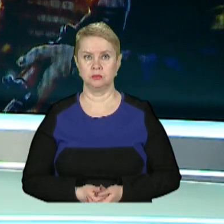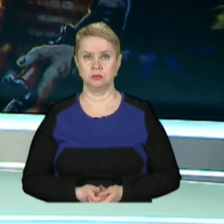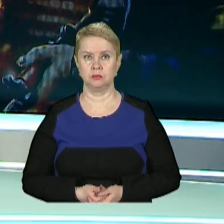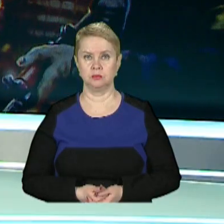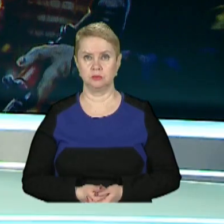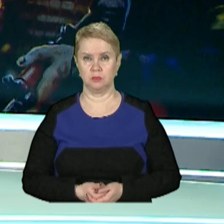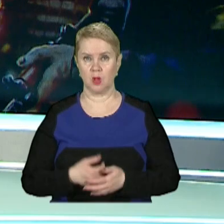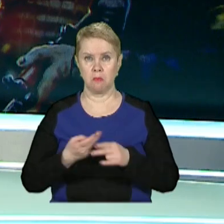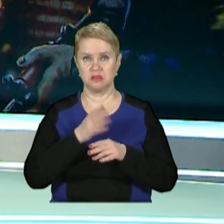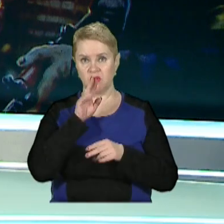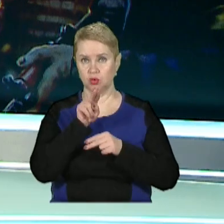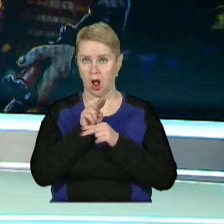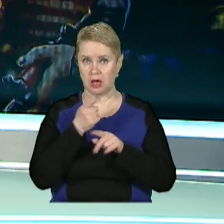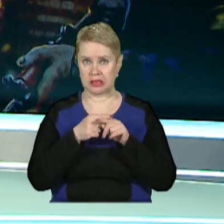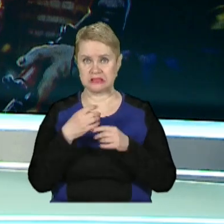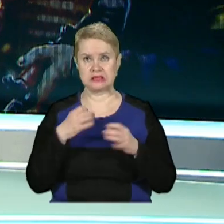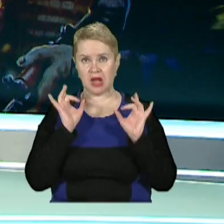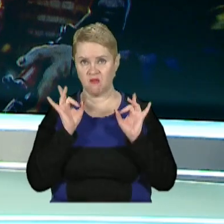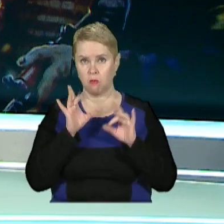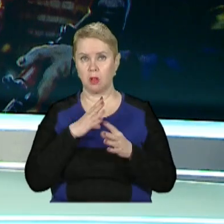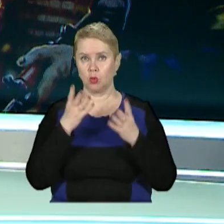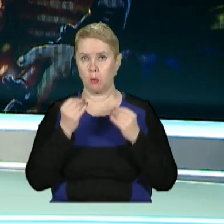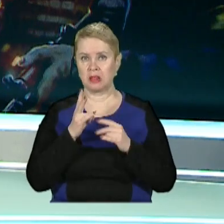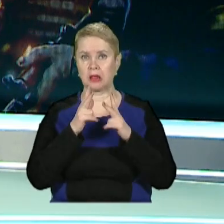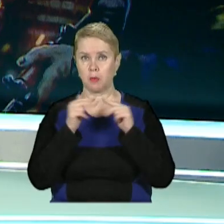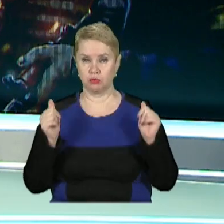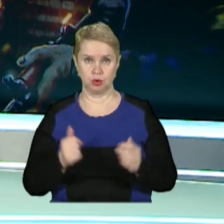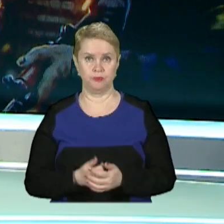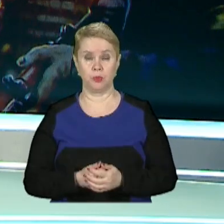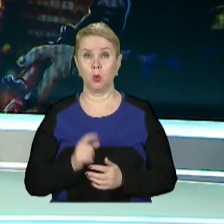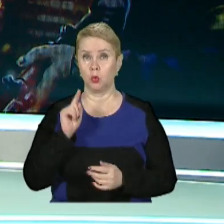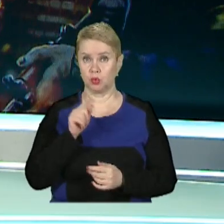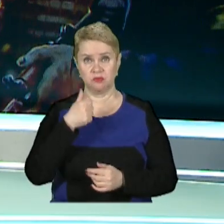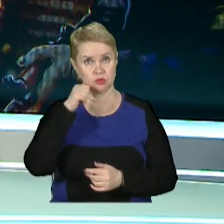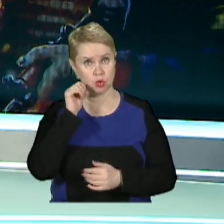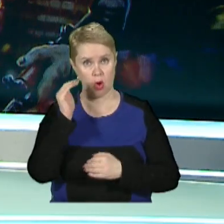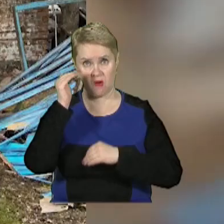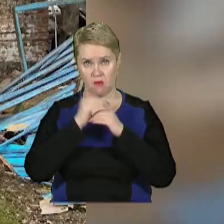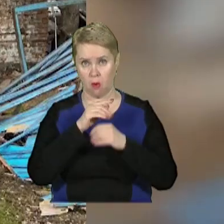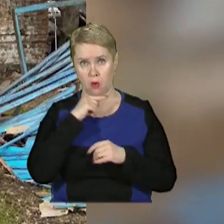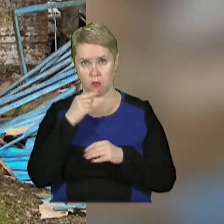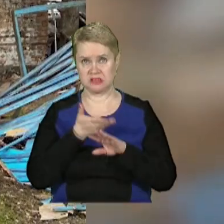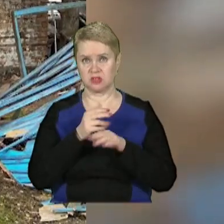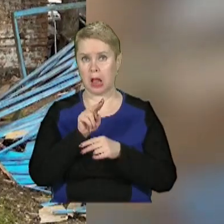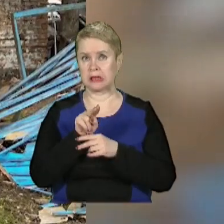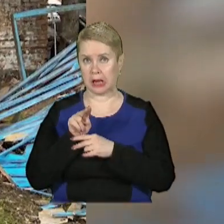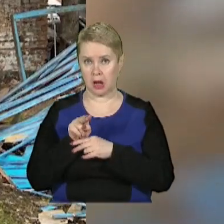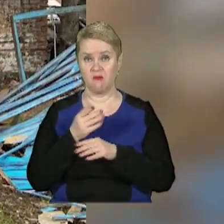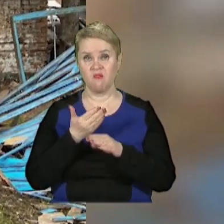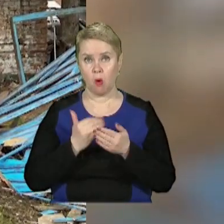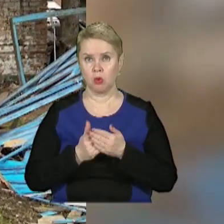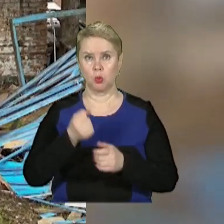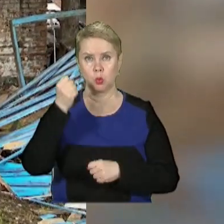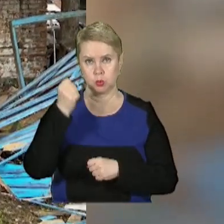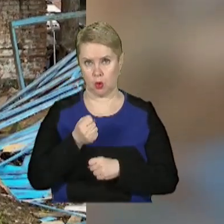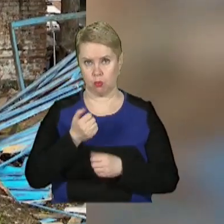Без ворожих атак, але з тривогами минула доба на Дніпропетровщині. Утім, вчора надвечір окупанти з важкої артилерії вкотре